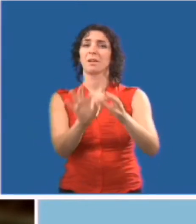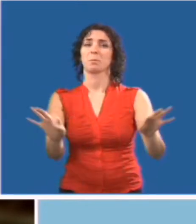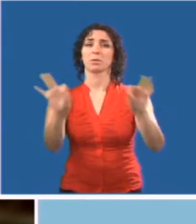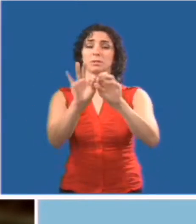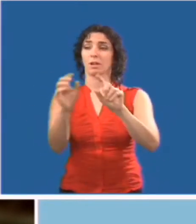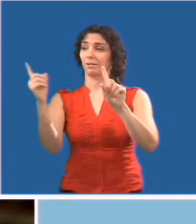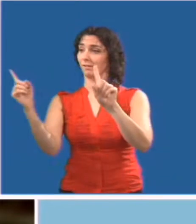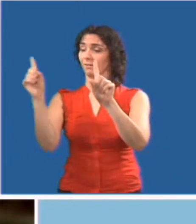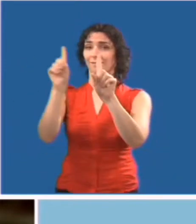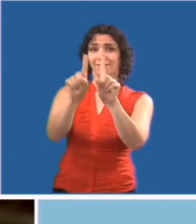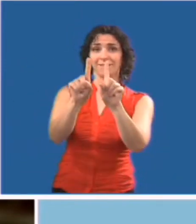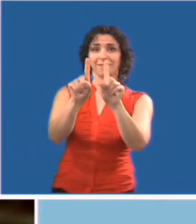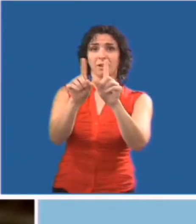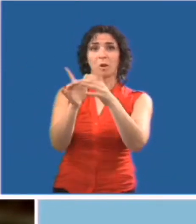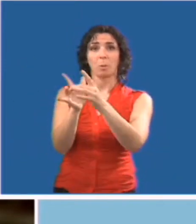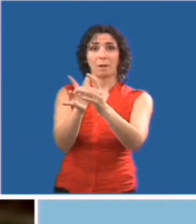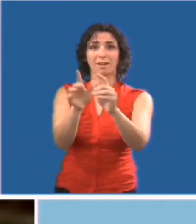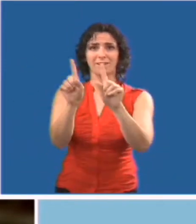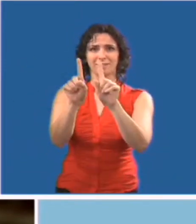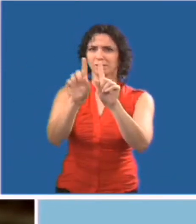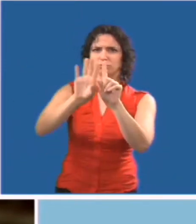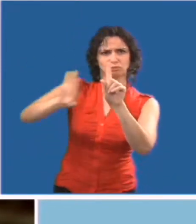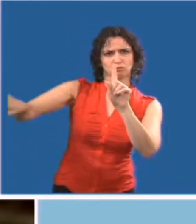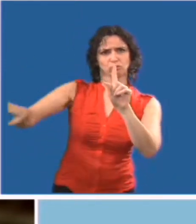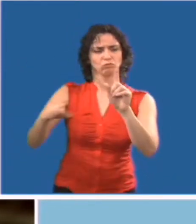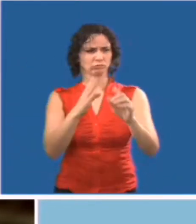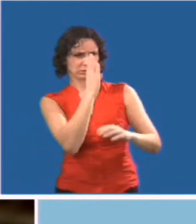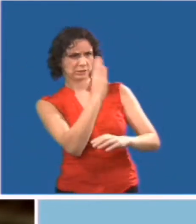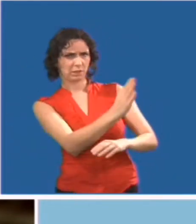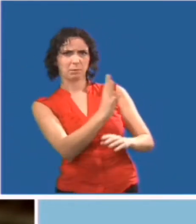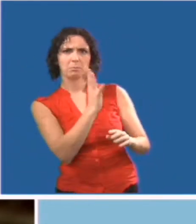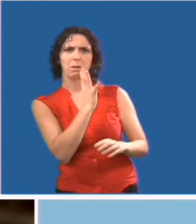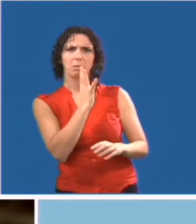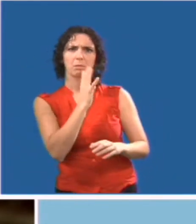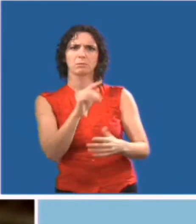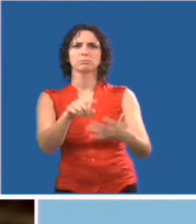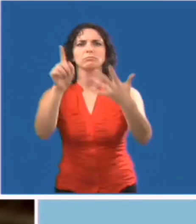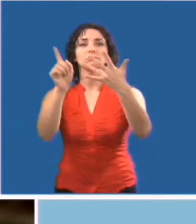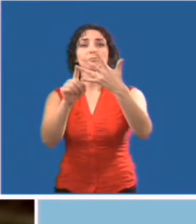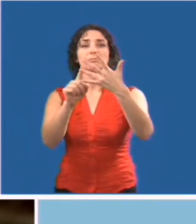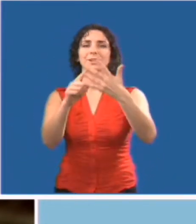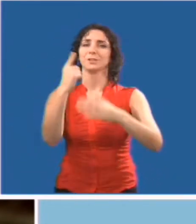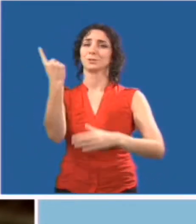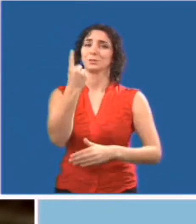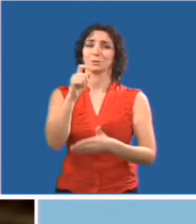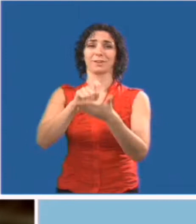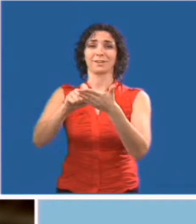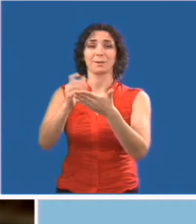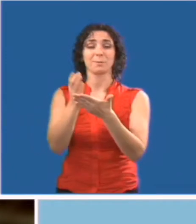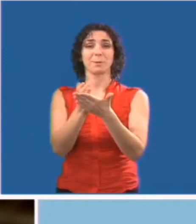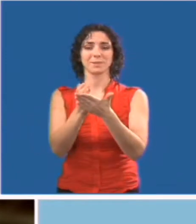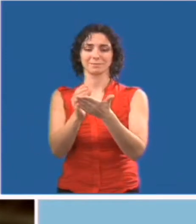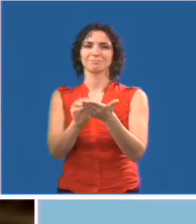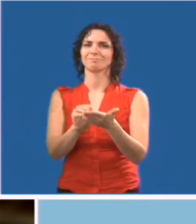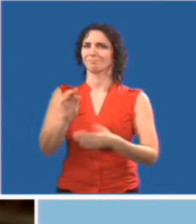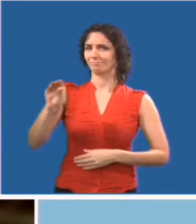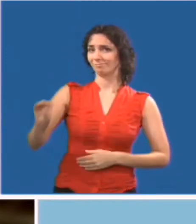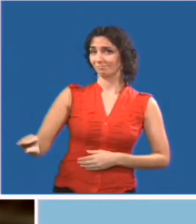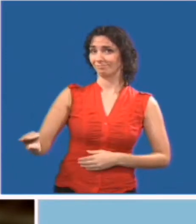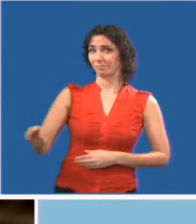N'oubliez pas de parler au client et non à l'accompagnateur. Ayez un crayon et un papier à portée de la main au besoin.